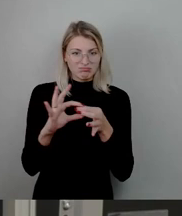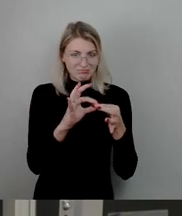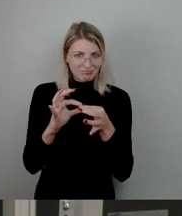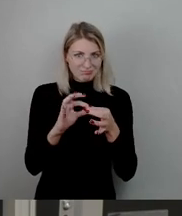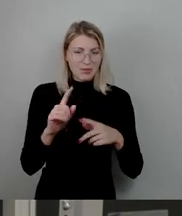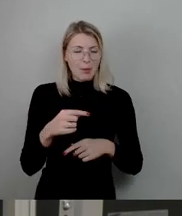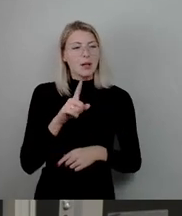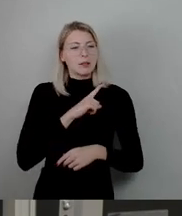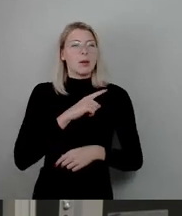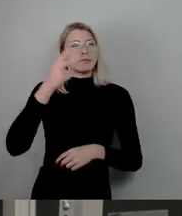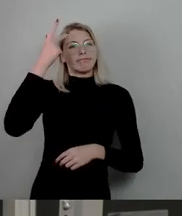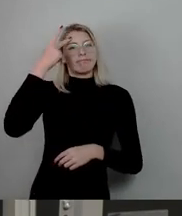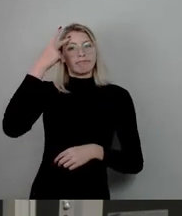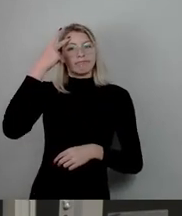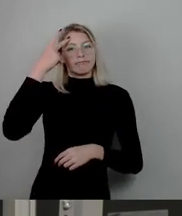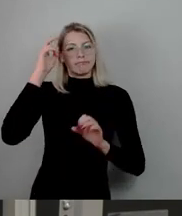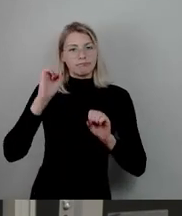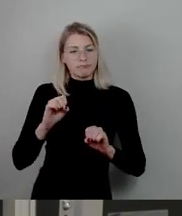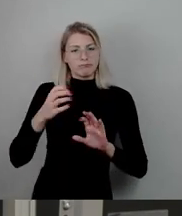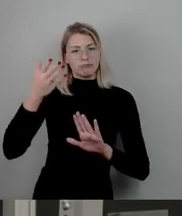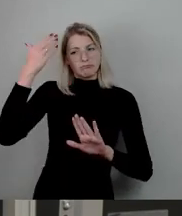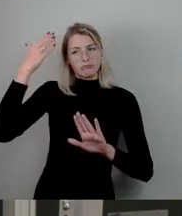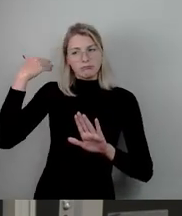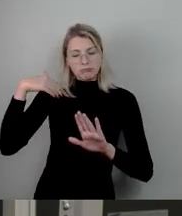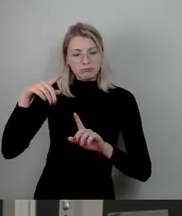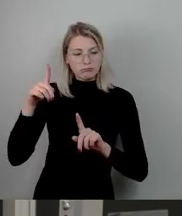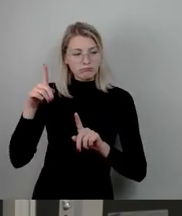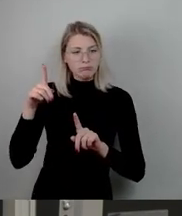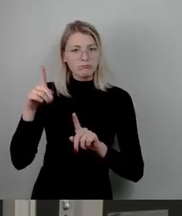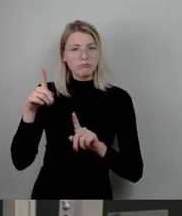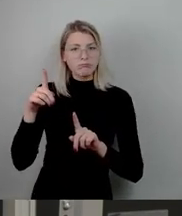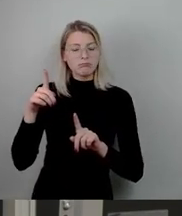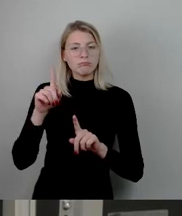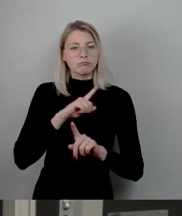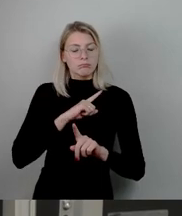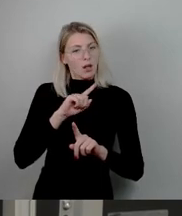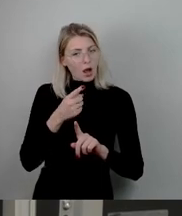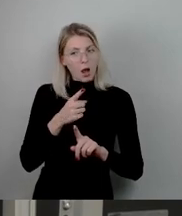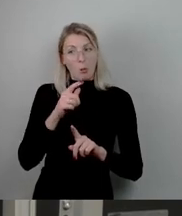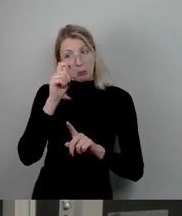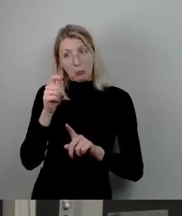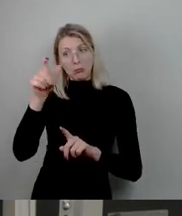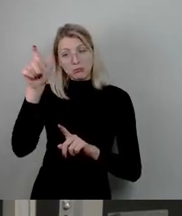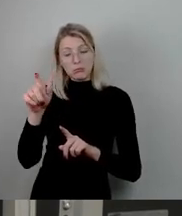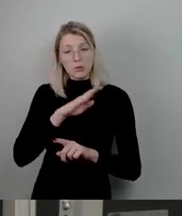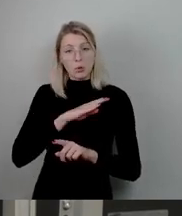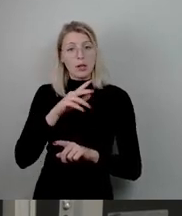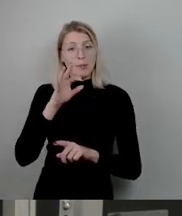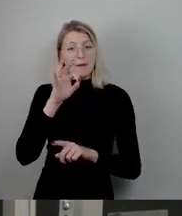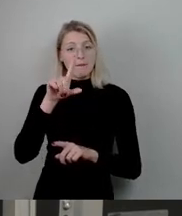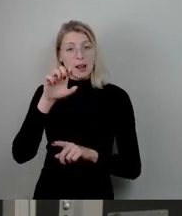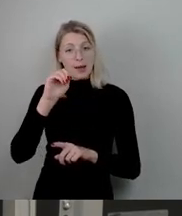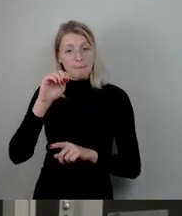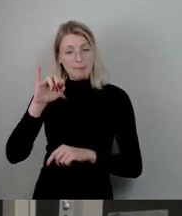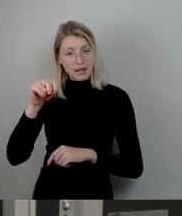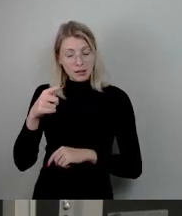erinnern, wie wir mit dem von mir auch sehr geschätzten Kollegen Flemming in Gesprächen waren und es eben